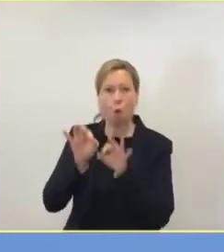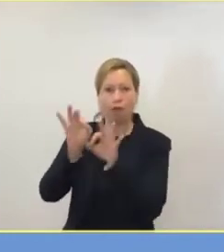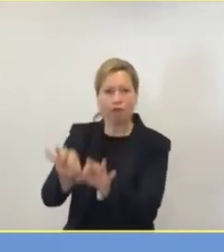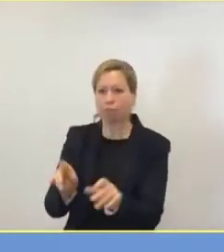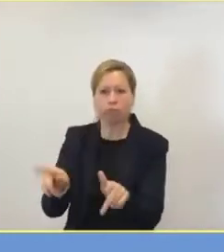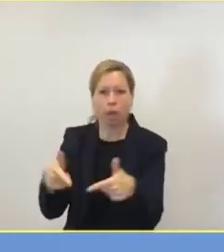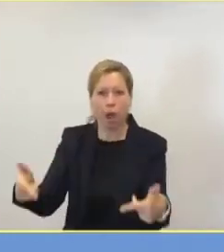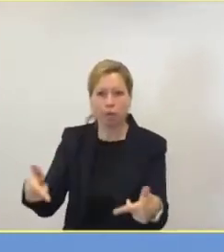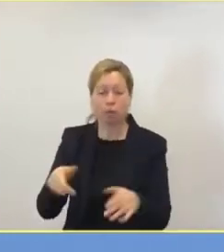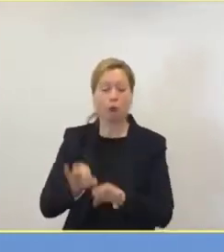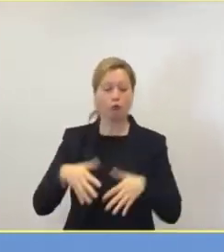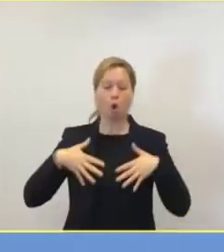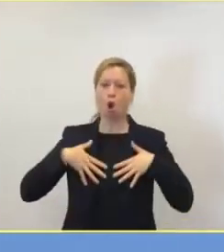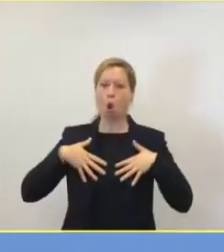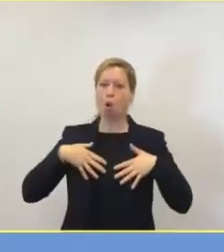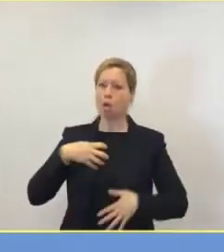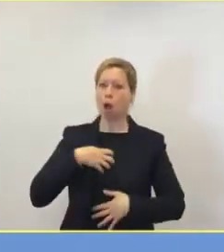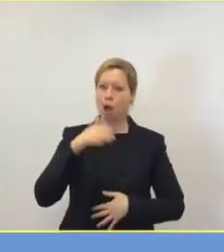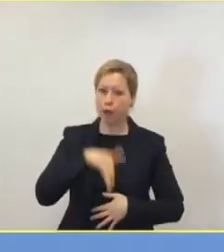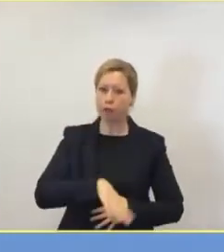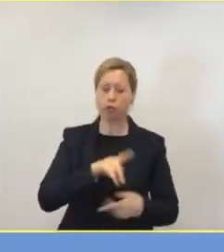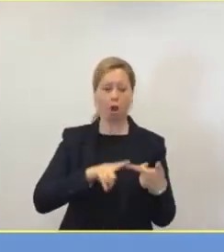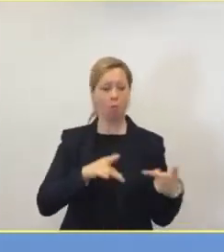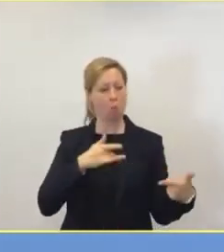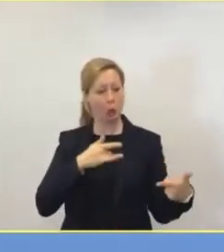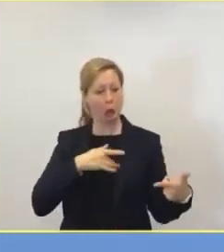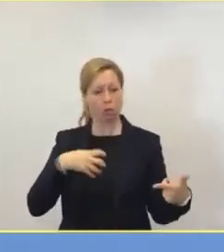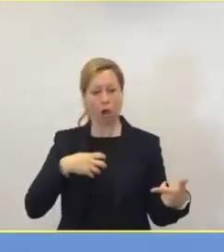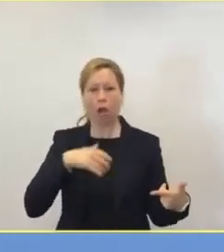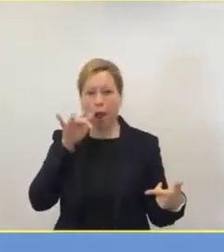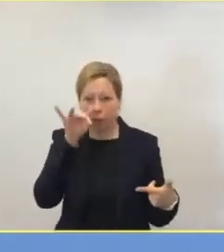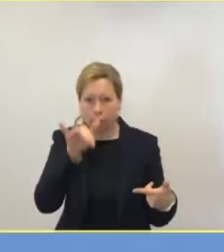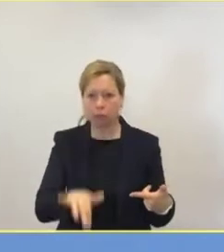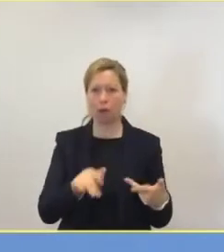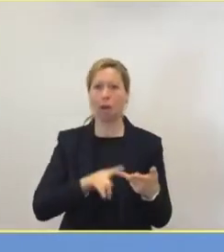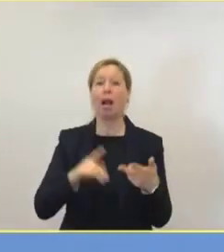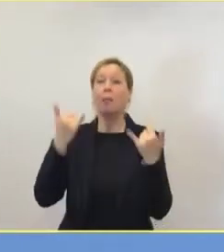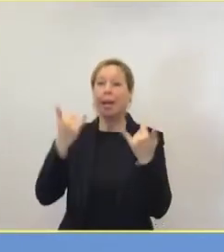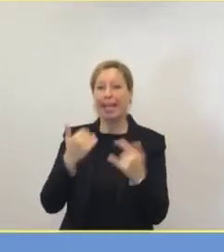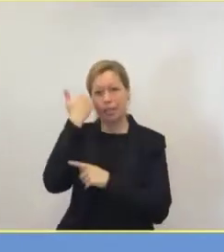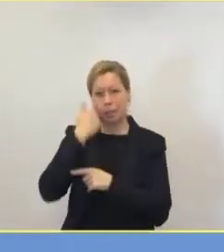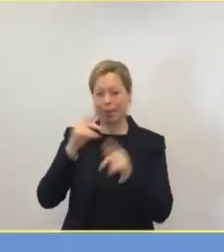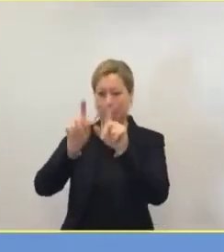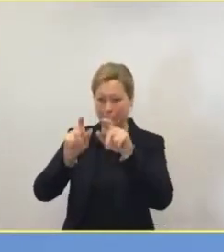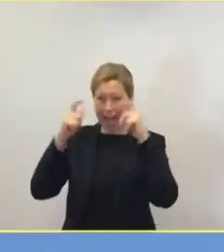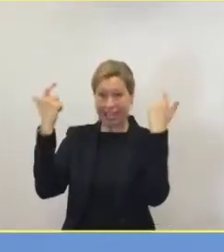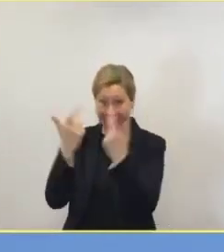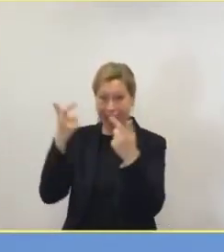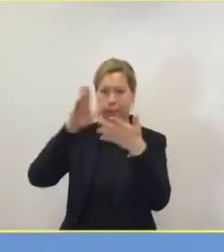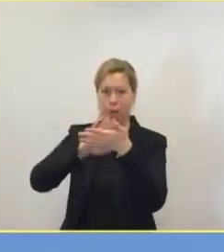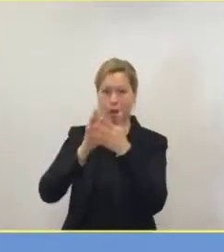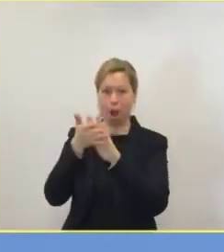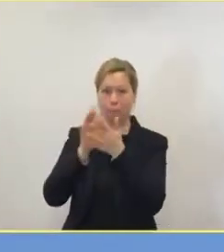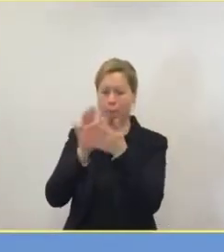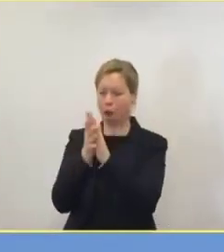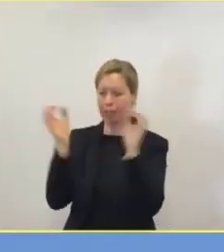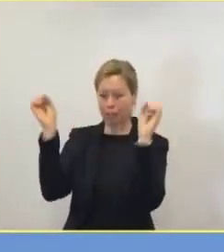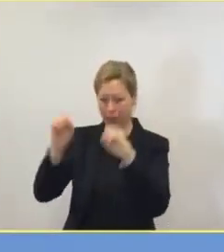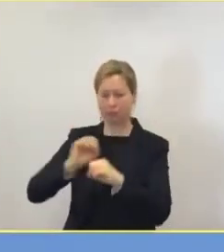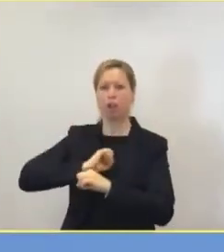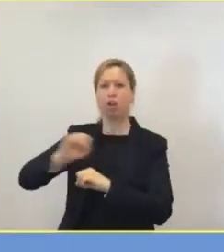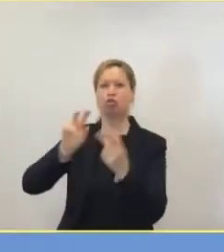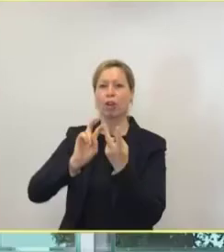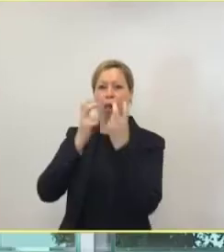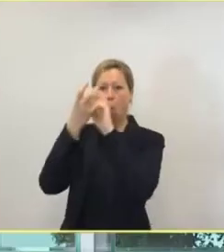aber nicht für Infektionskrankheiten und es wäre gut, wenn jetzt mal die Gremien zur Potte kämen und das umsetzen